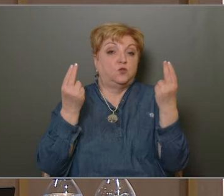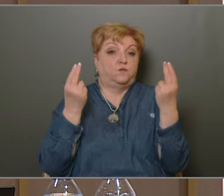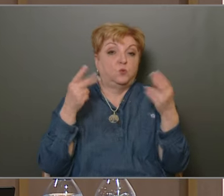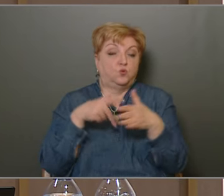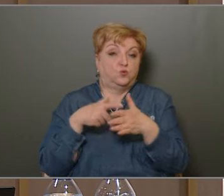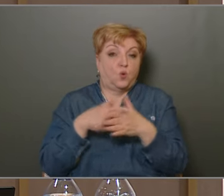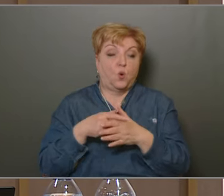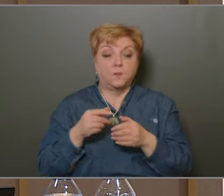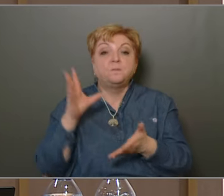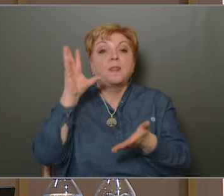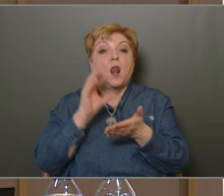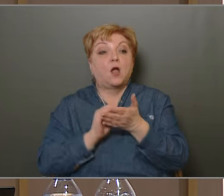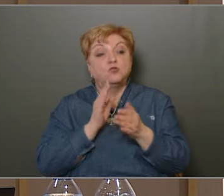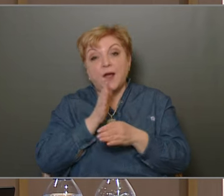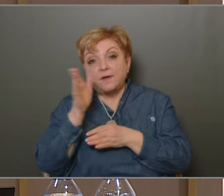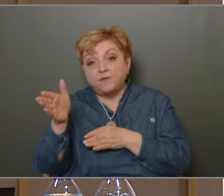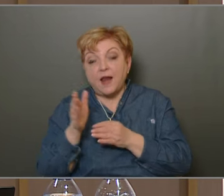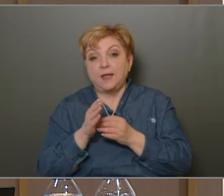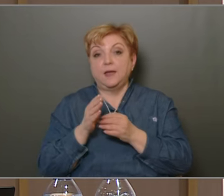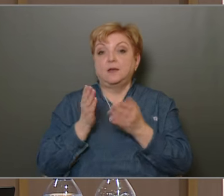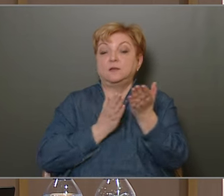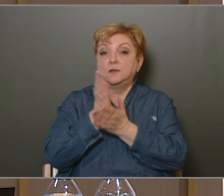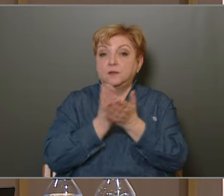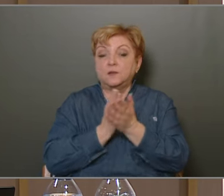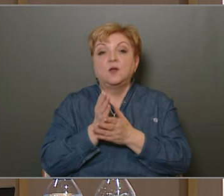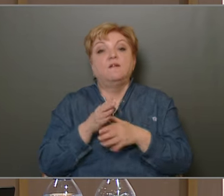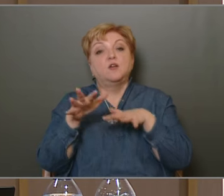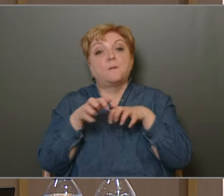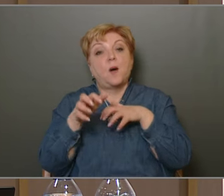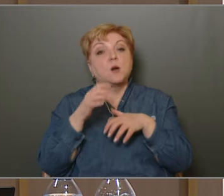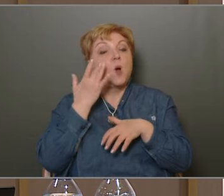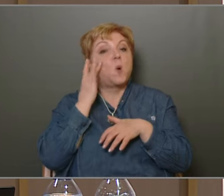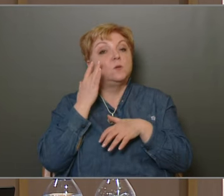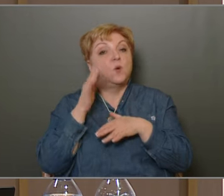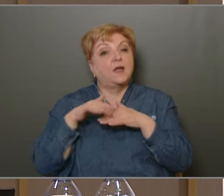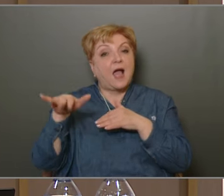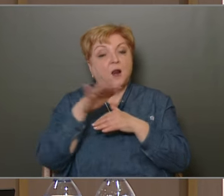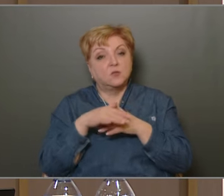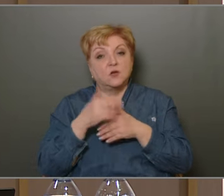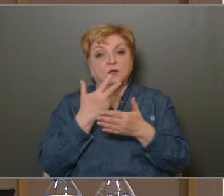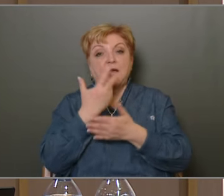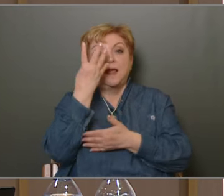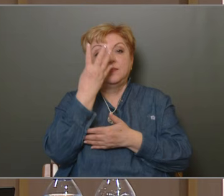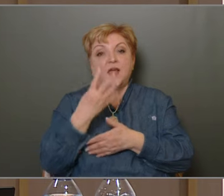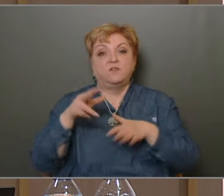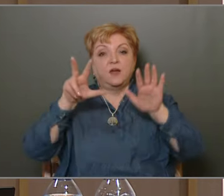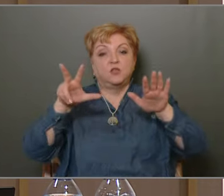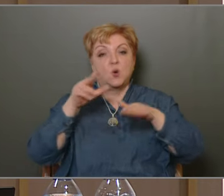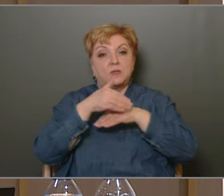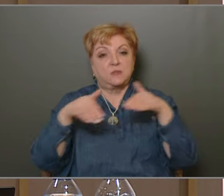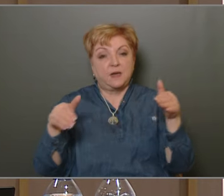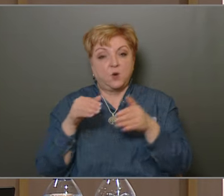egy fontos lakosság felé irányoló szolgáltatásunk. vagy a parkondnoki hálózat üzemeltetése, ez 48 millió forintba került